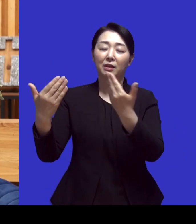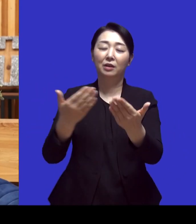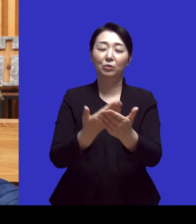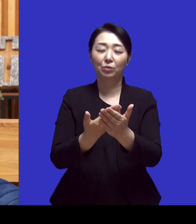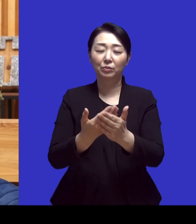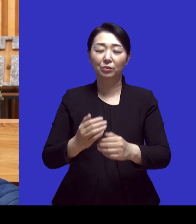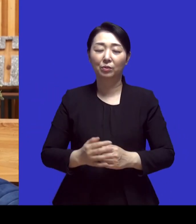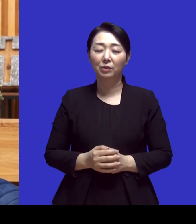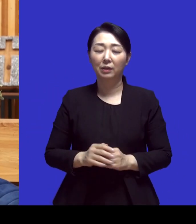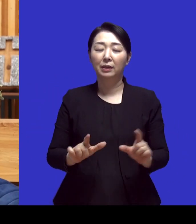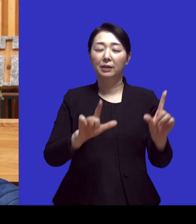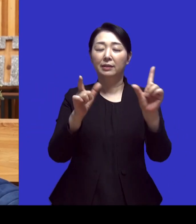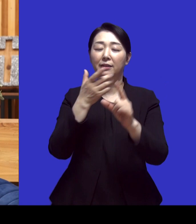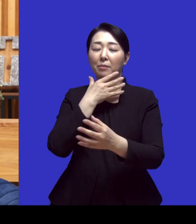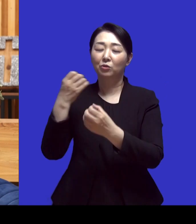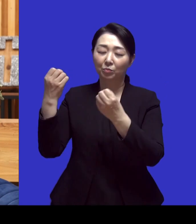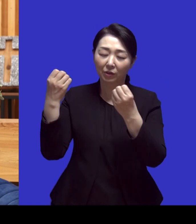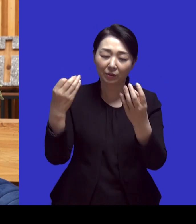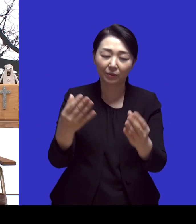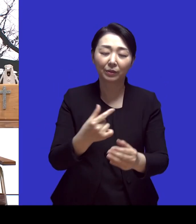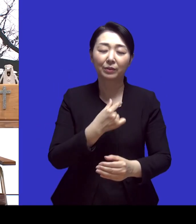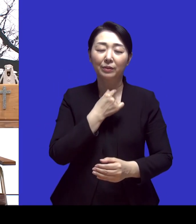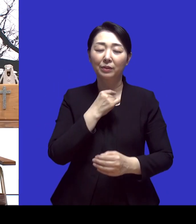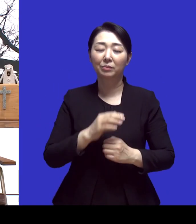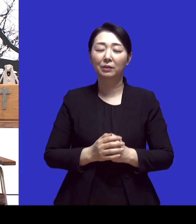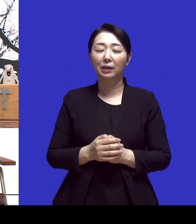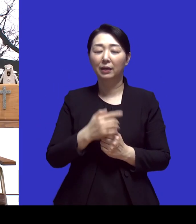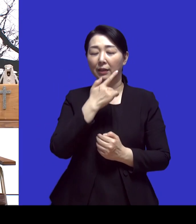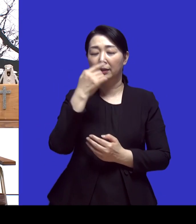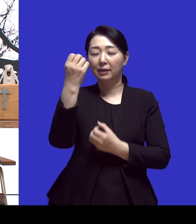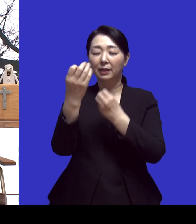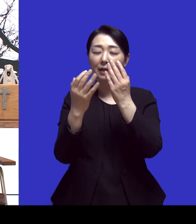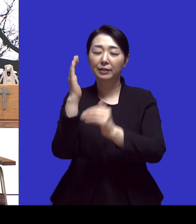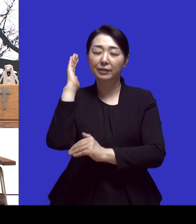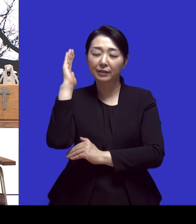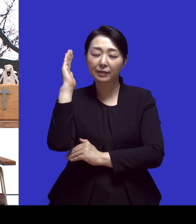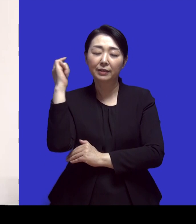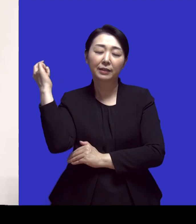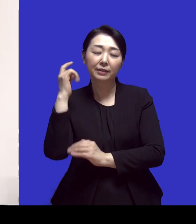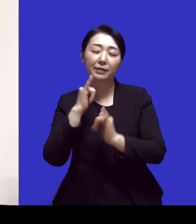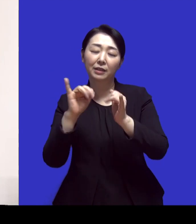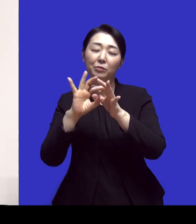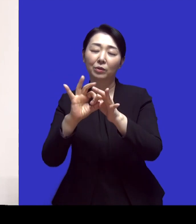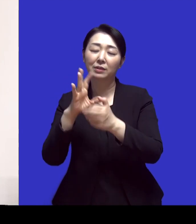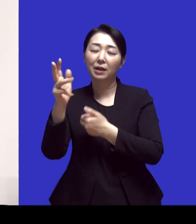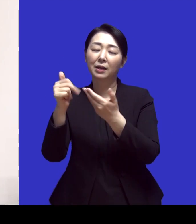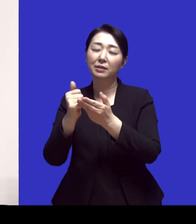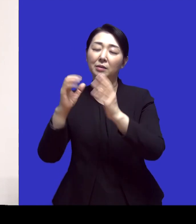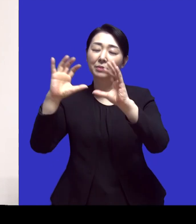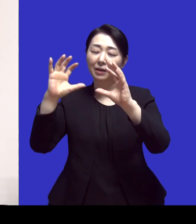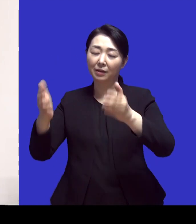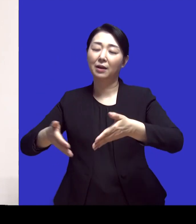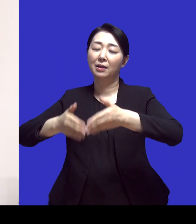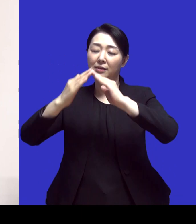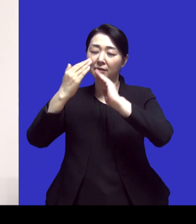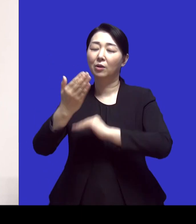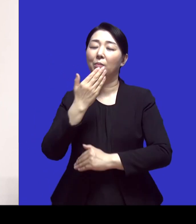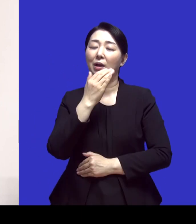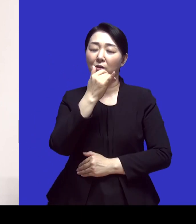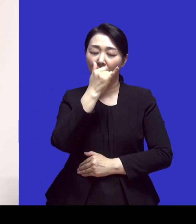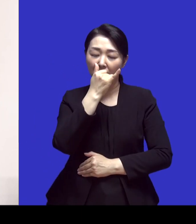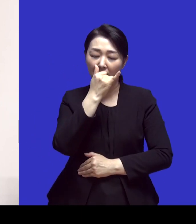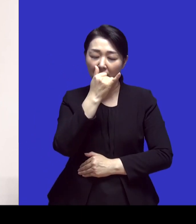삶을 축복해 주시길 원합니다 이 간증을 들으시는 분들을 통해서 하나님 나라가 세워질 수 있도록